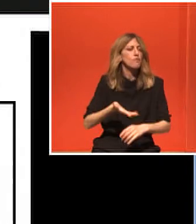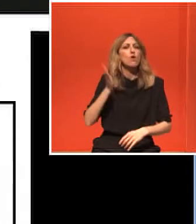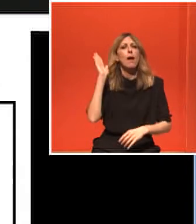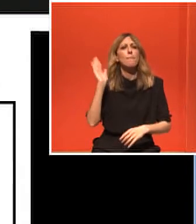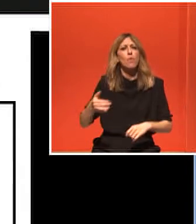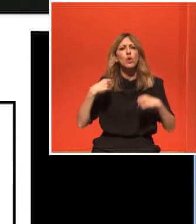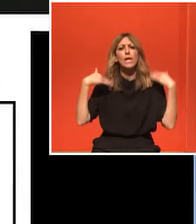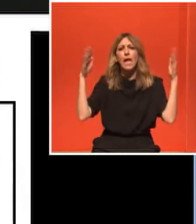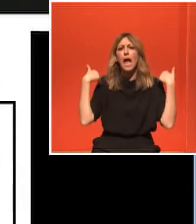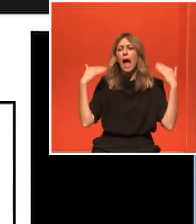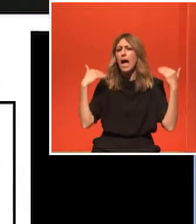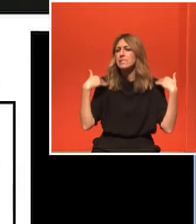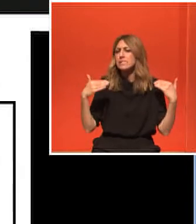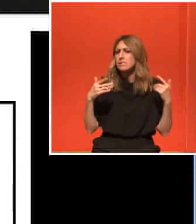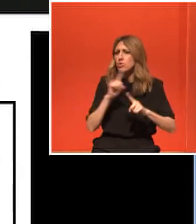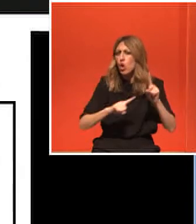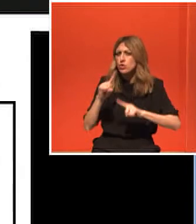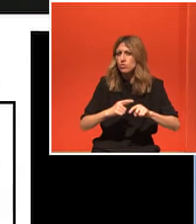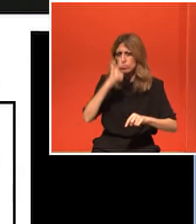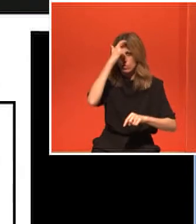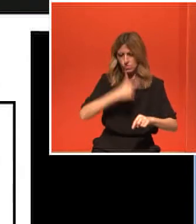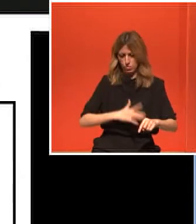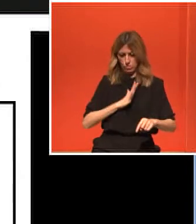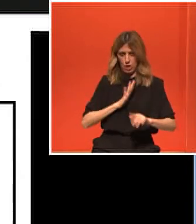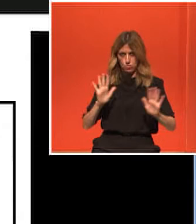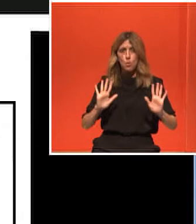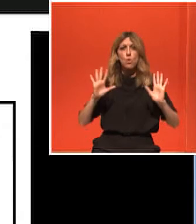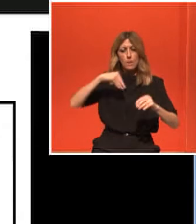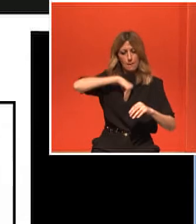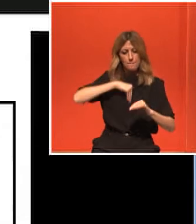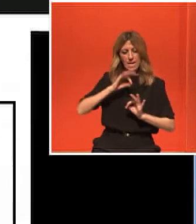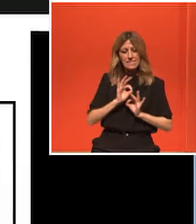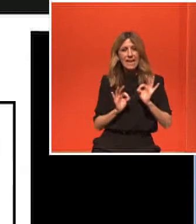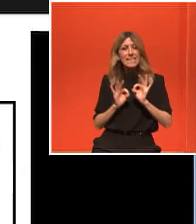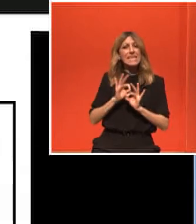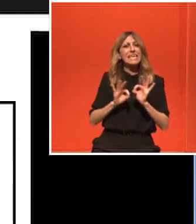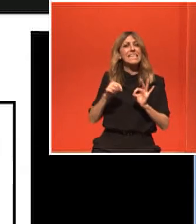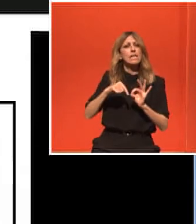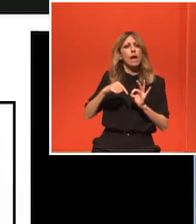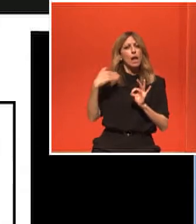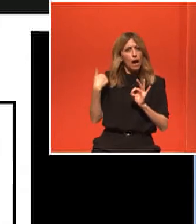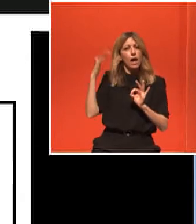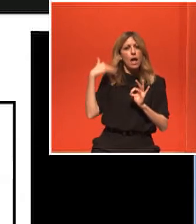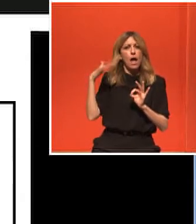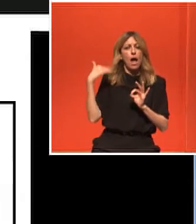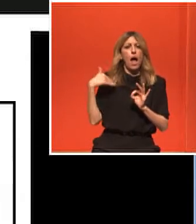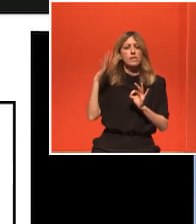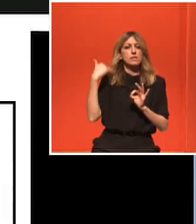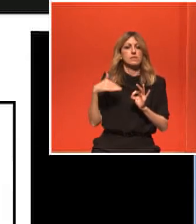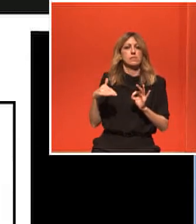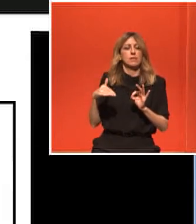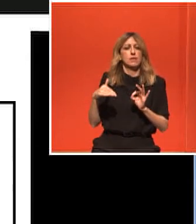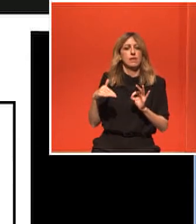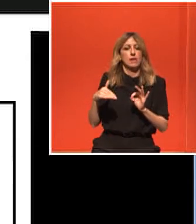και να βλέπει και να μελετάει η μηχανική φόρτιση σε ένα συγκεκριμένο κύτταρο τι του αλλάζει μέσα του.